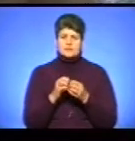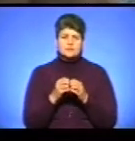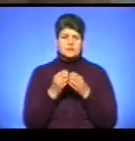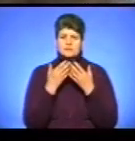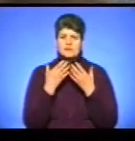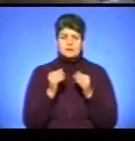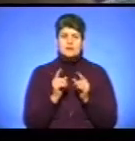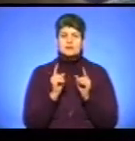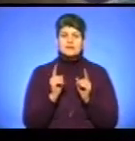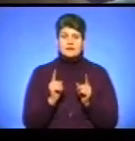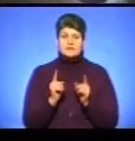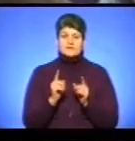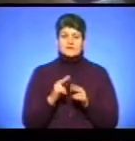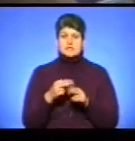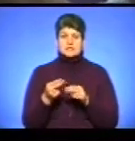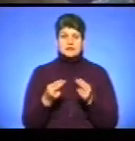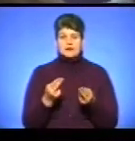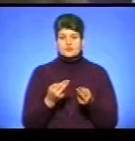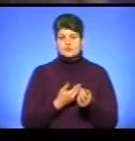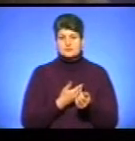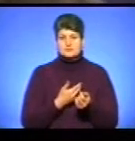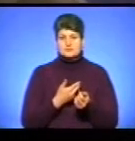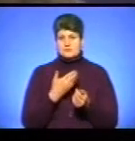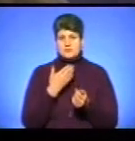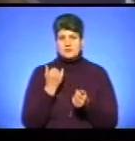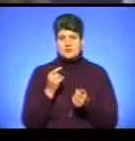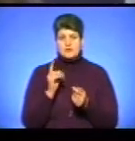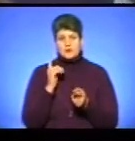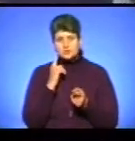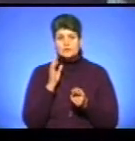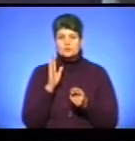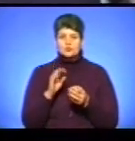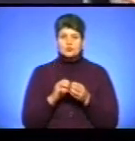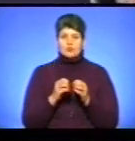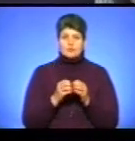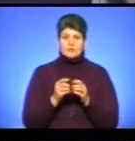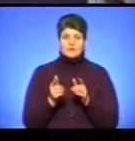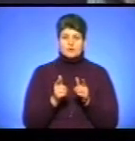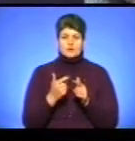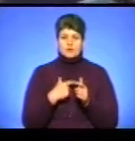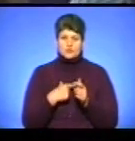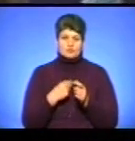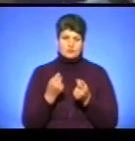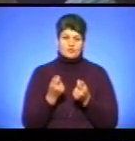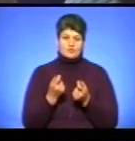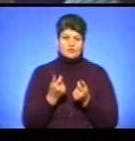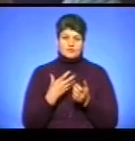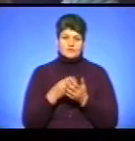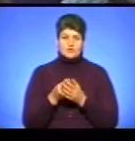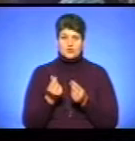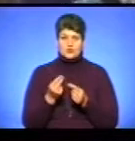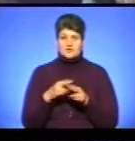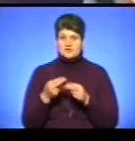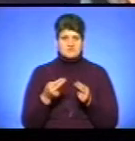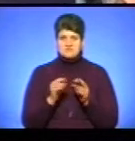Навіть з дачою з готівки немає. Я думала, що будуть проблеми. Приготувала собі трошки свої гроші на